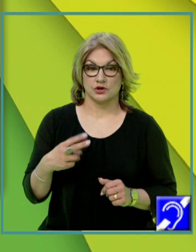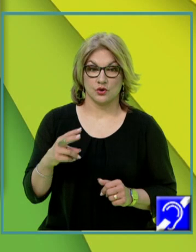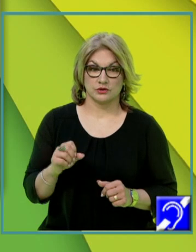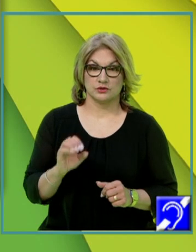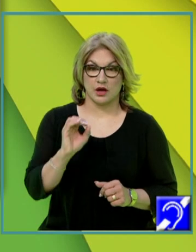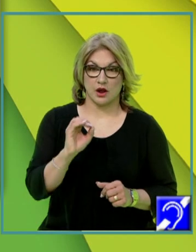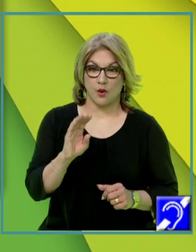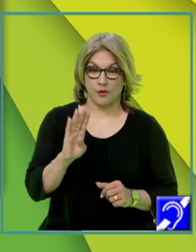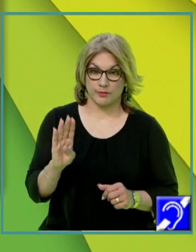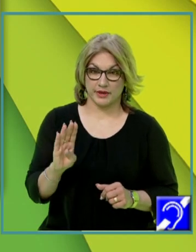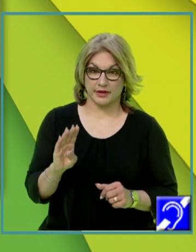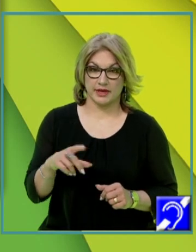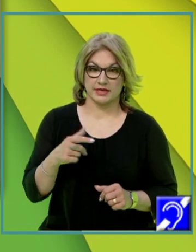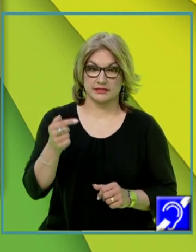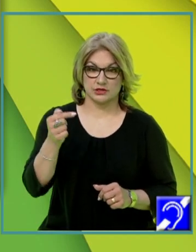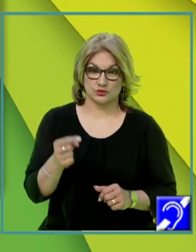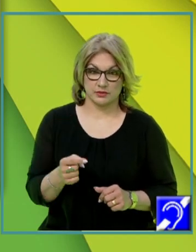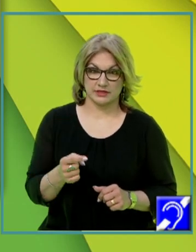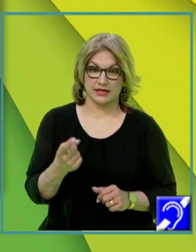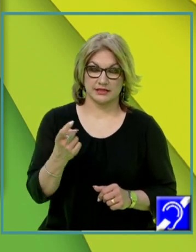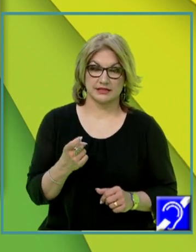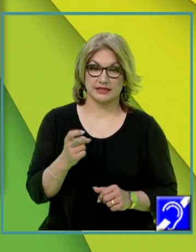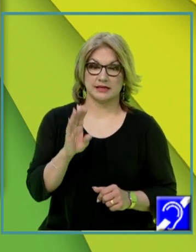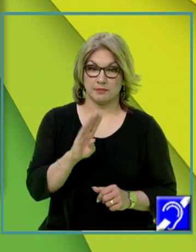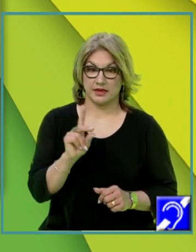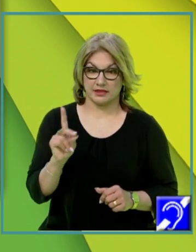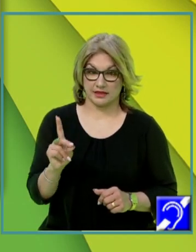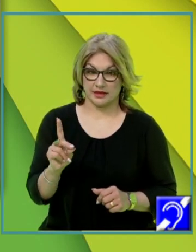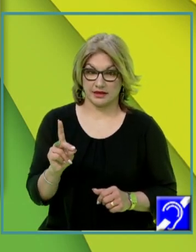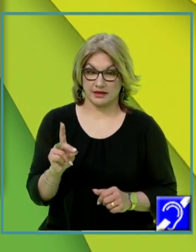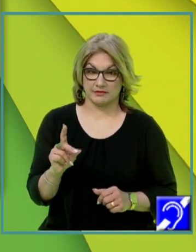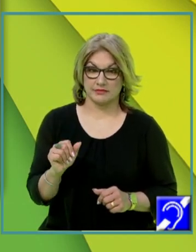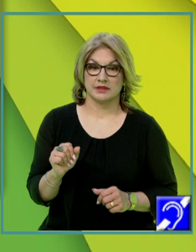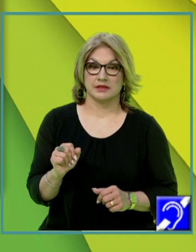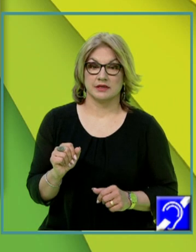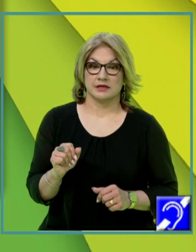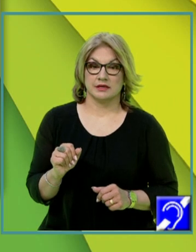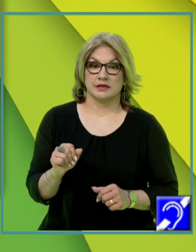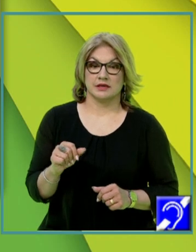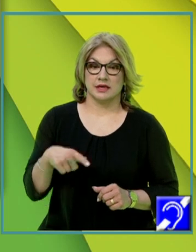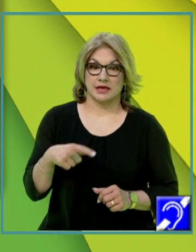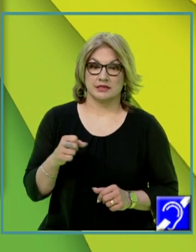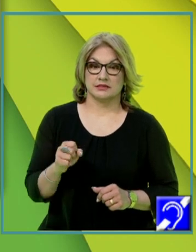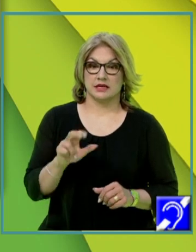OB este jumătate din BD. BD fiind diagonale, este ob radical din 2.